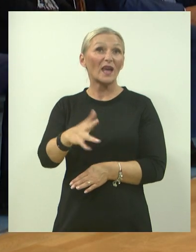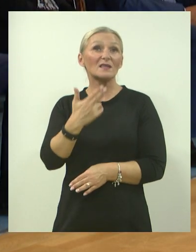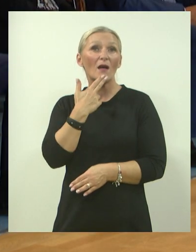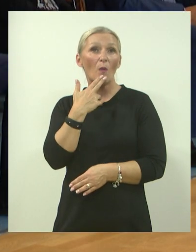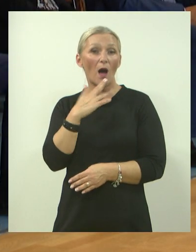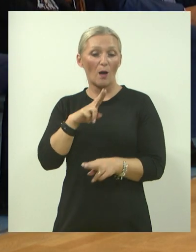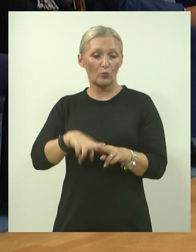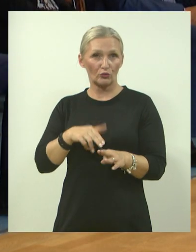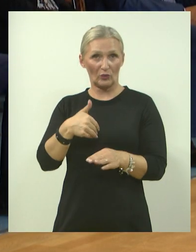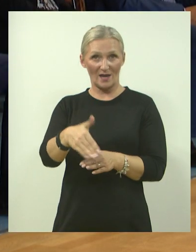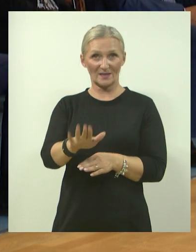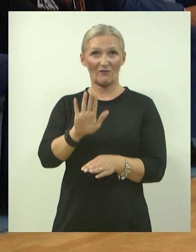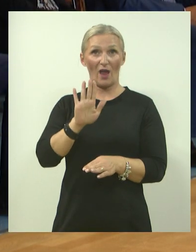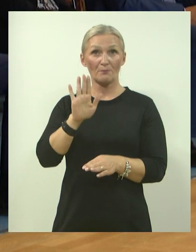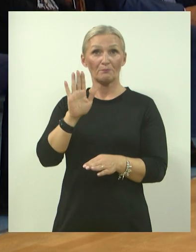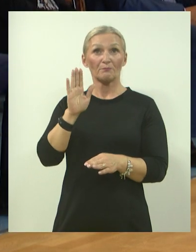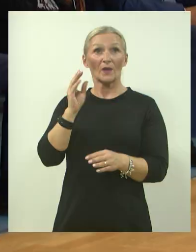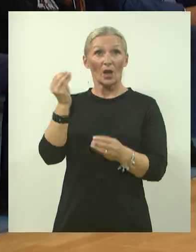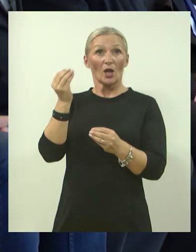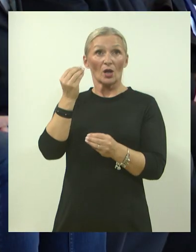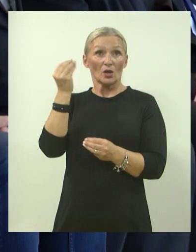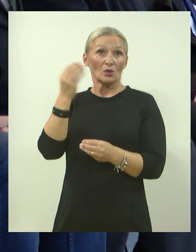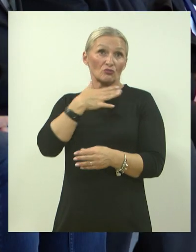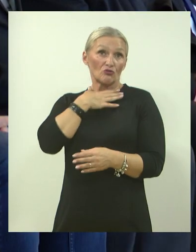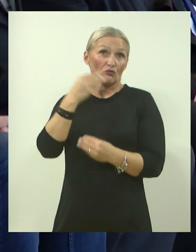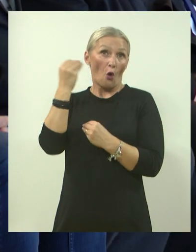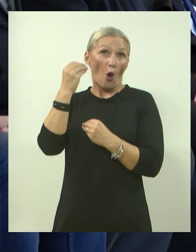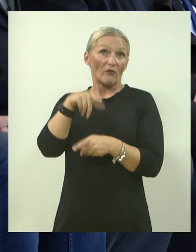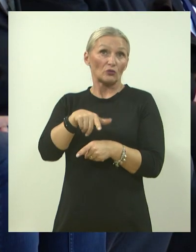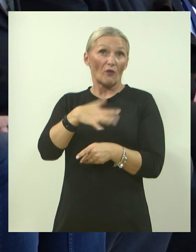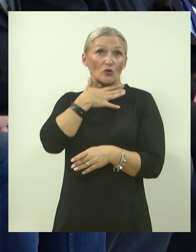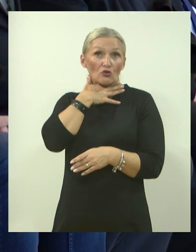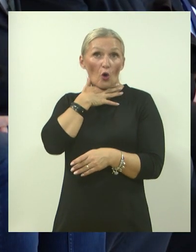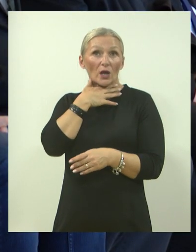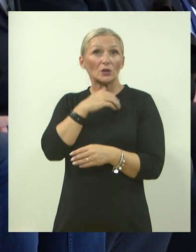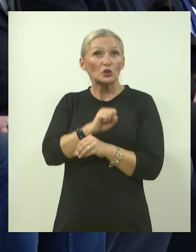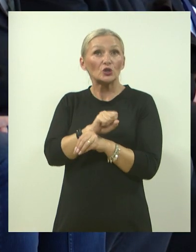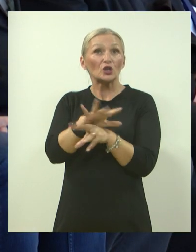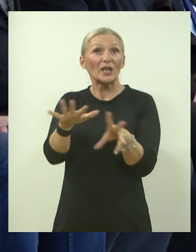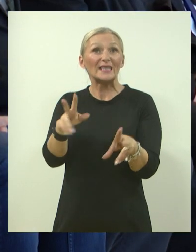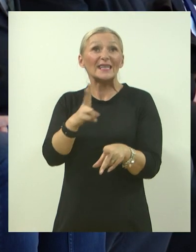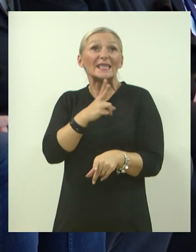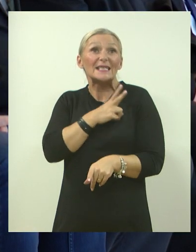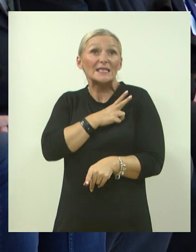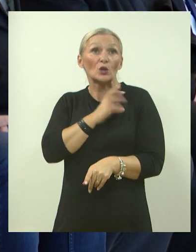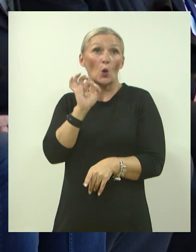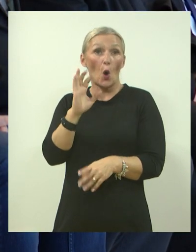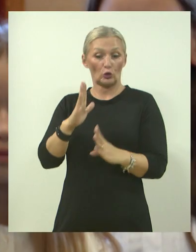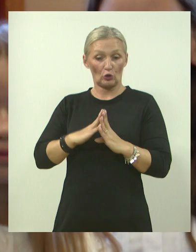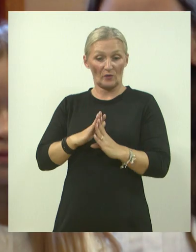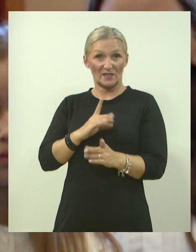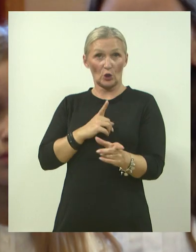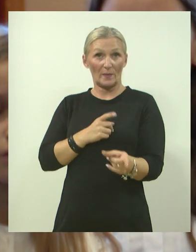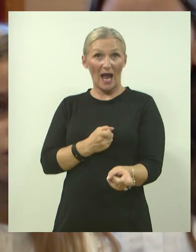nastaviti i školovac ovoj školi i koje će, vjerujem, nastaviti, proširiti istinu o domovinskom ratu i biti dobri